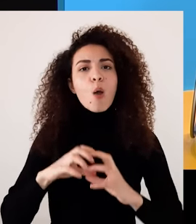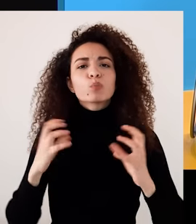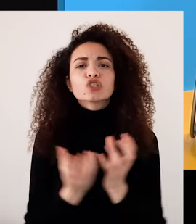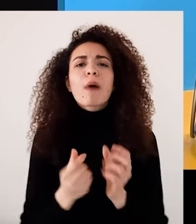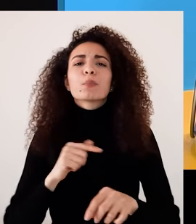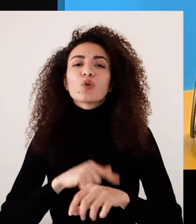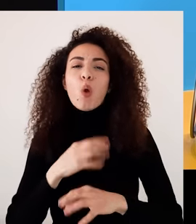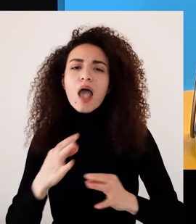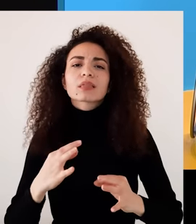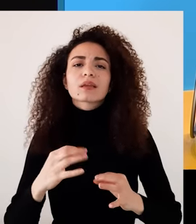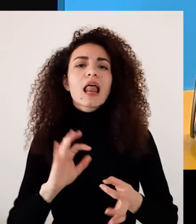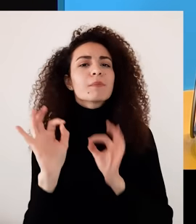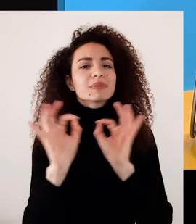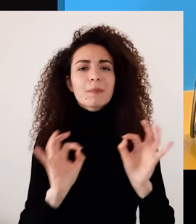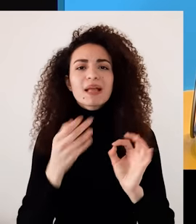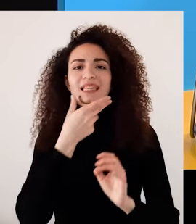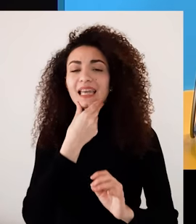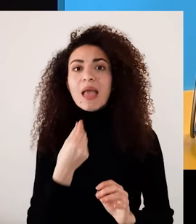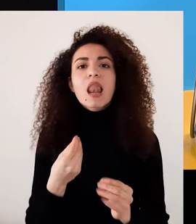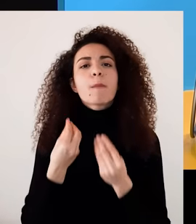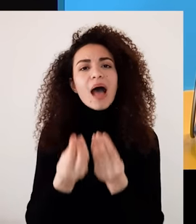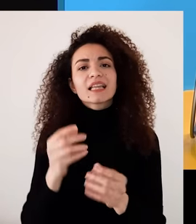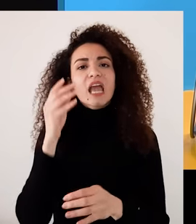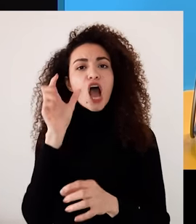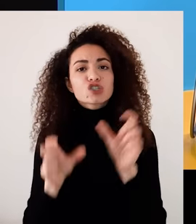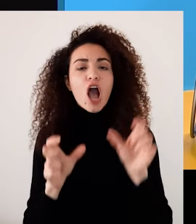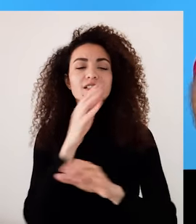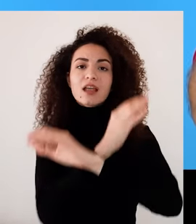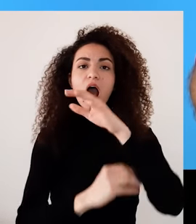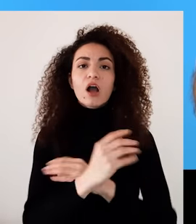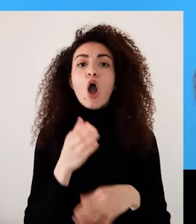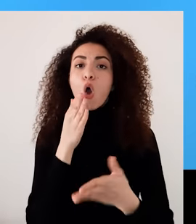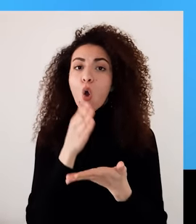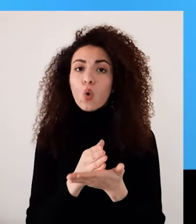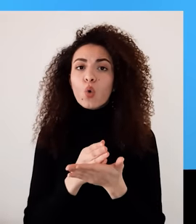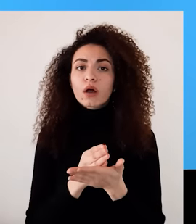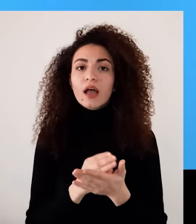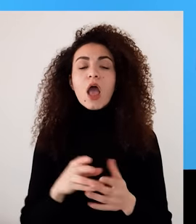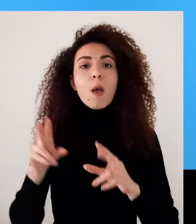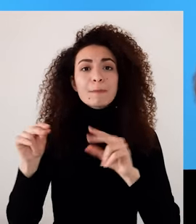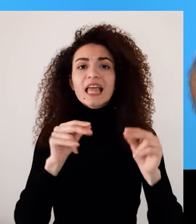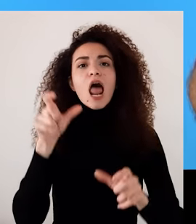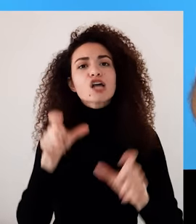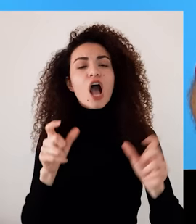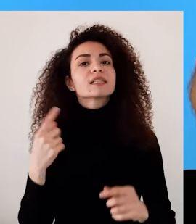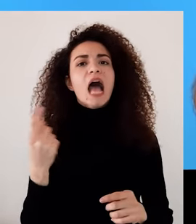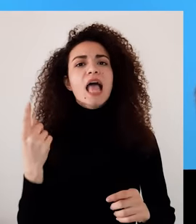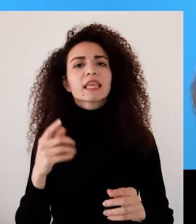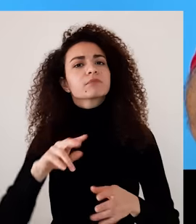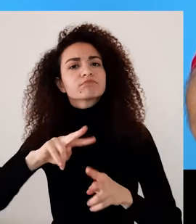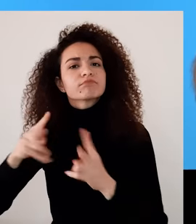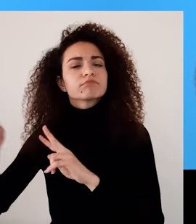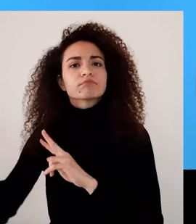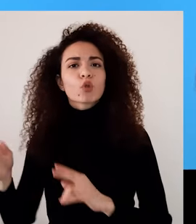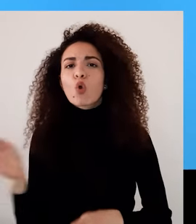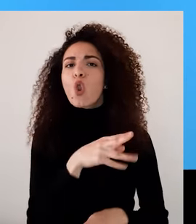لمسيرة كبيرة كي يحترم حقوق الأشخاص ضوير إعاقة على مختلف تنوعهم ويعطيهم فرصة متساوية تيكونوا المواطنين فاعلين